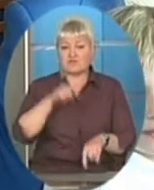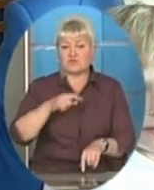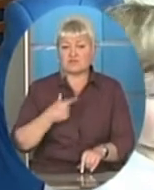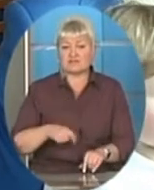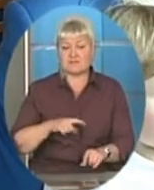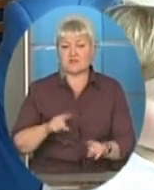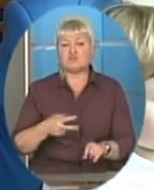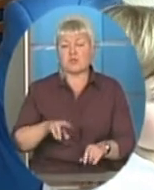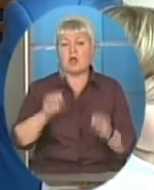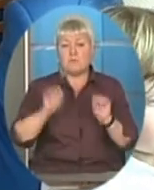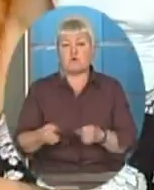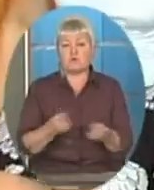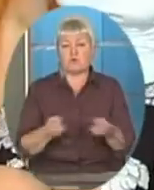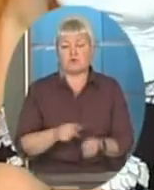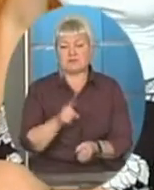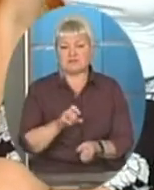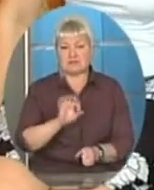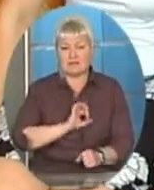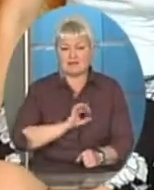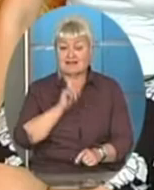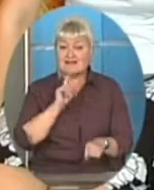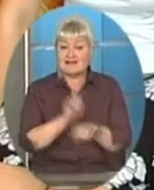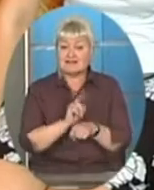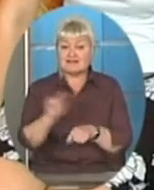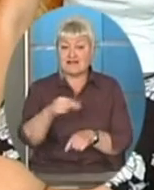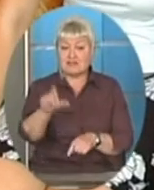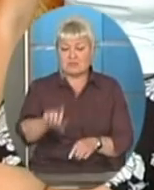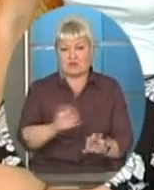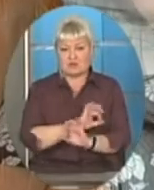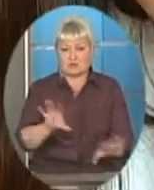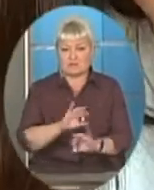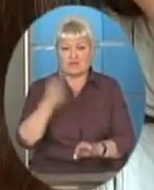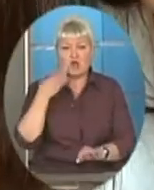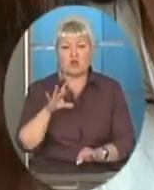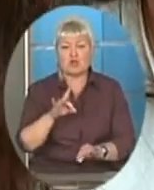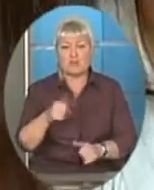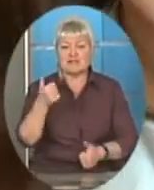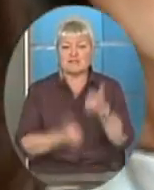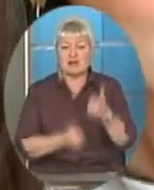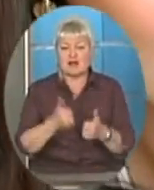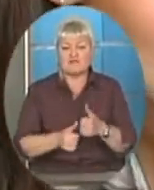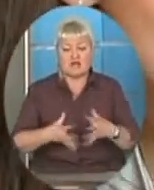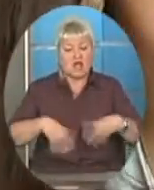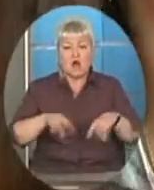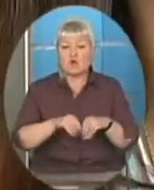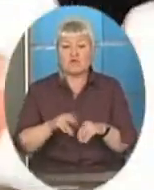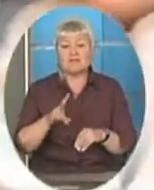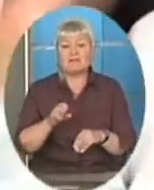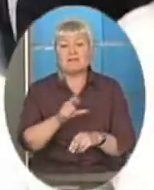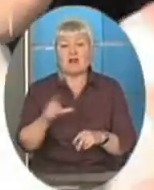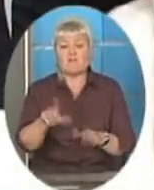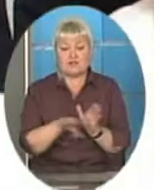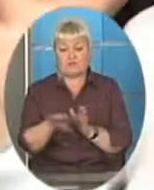можу боротися за медалі. Сестра чемпіона розповідає, коли Роман змагався, родина ні на хвилину не відходила від